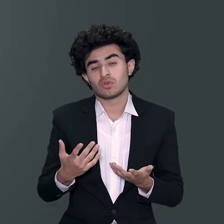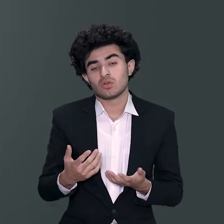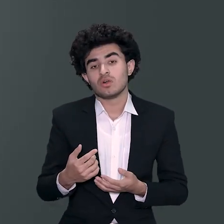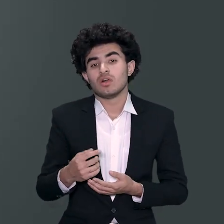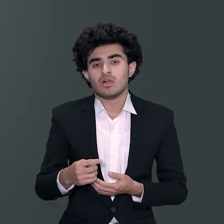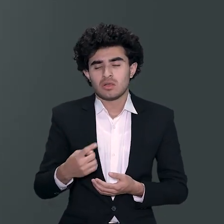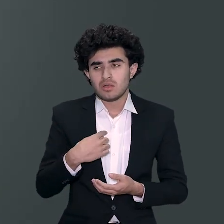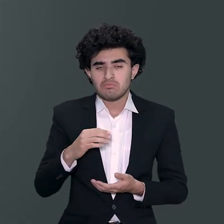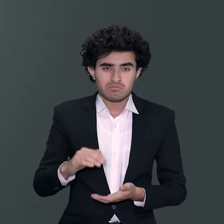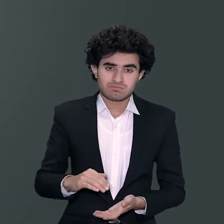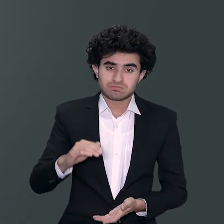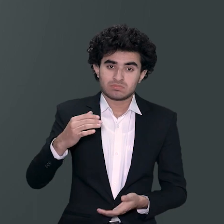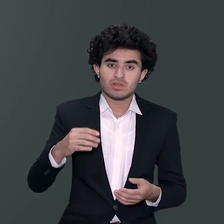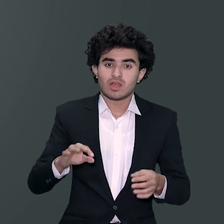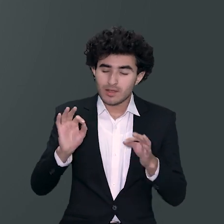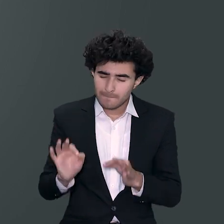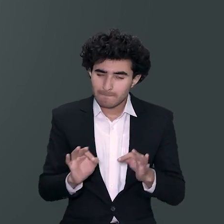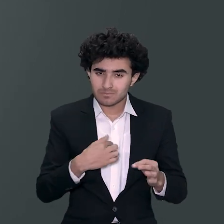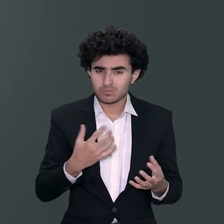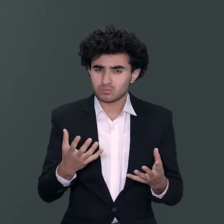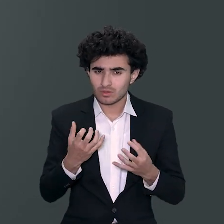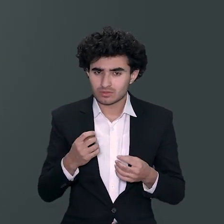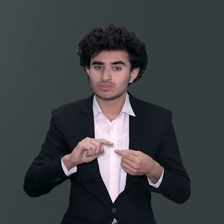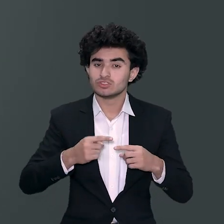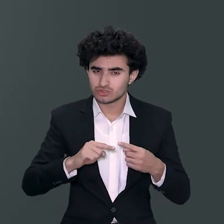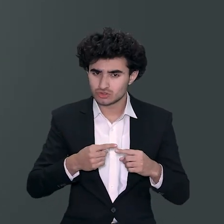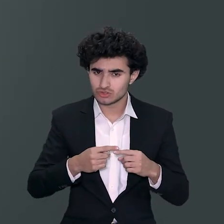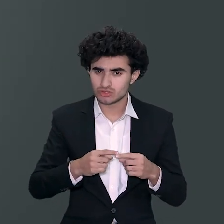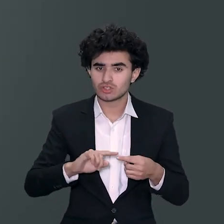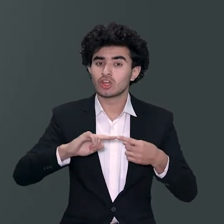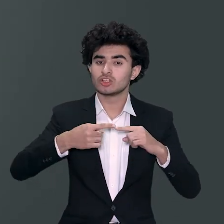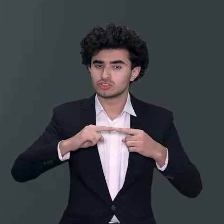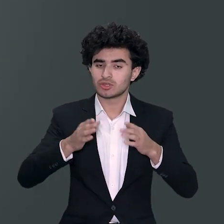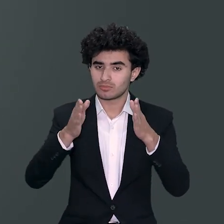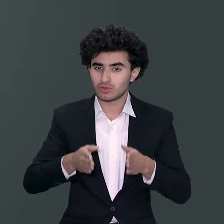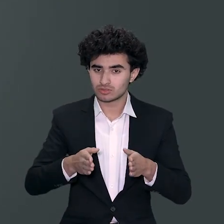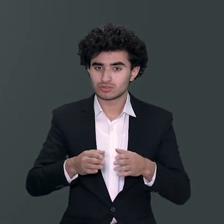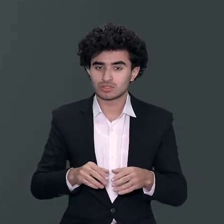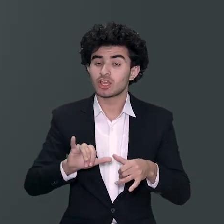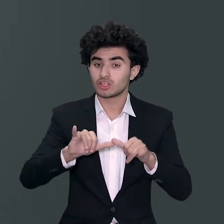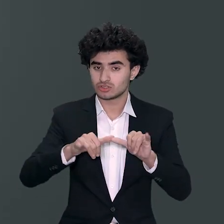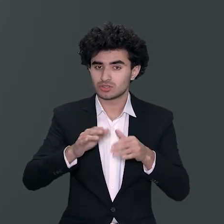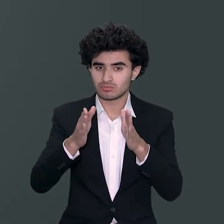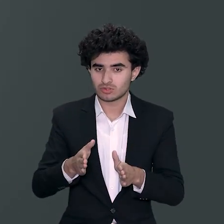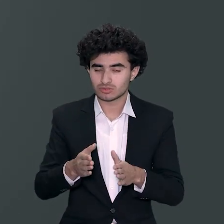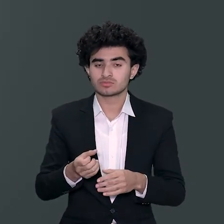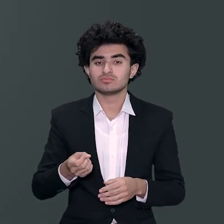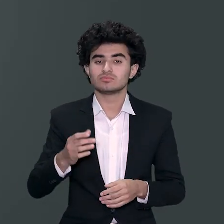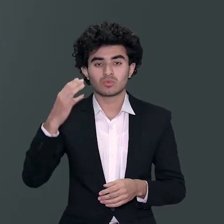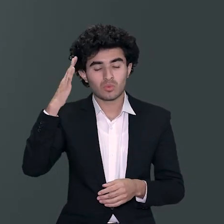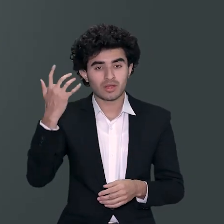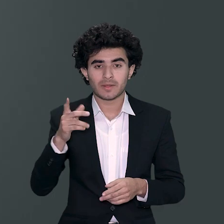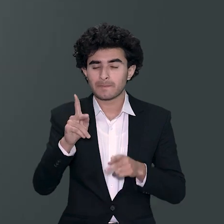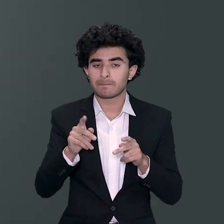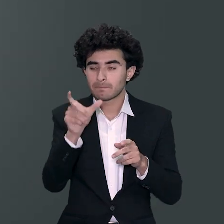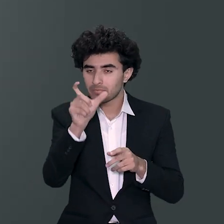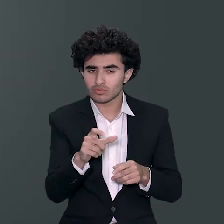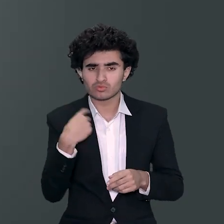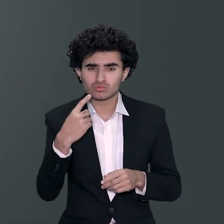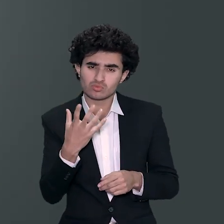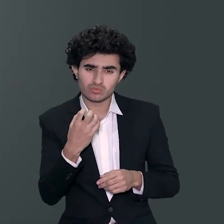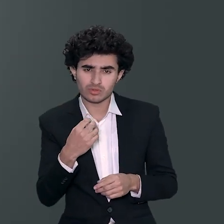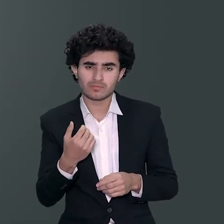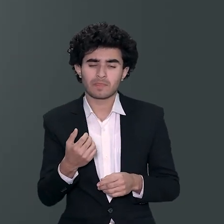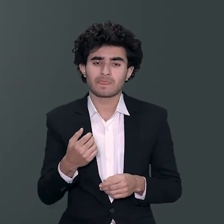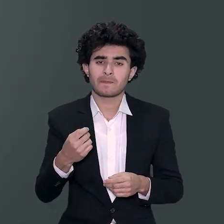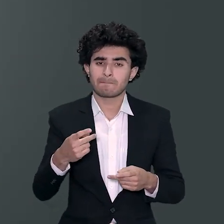تو وہ بچہ جس نے زنگی میں اککہ انجینئر بننا تھا کیونکہ ایک typical family سے اس کا تعلق ہے وہ بچہ جس نے یا